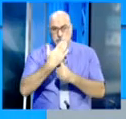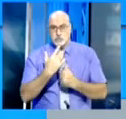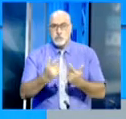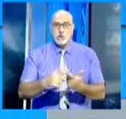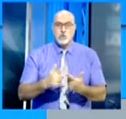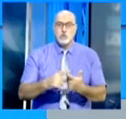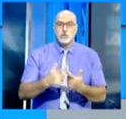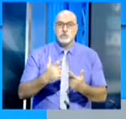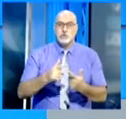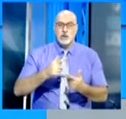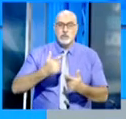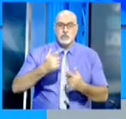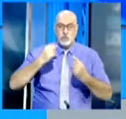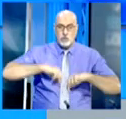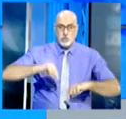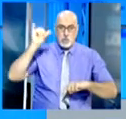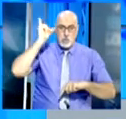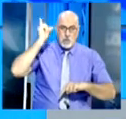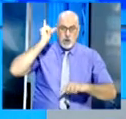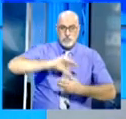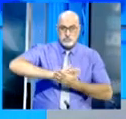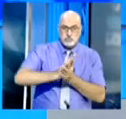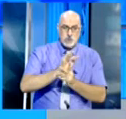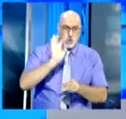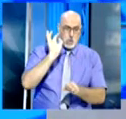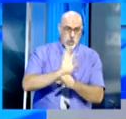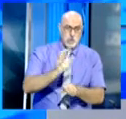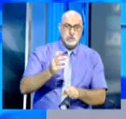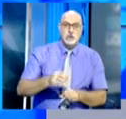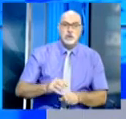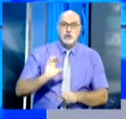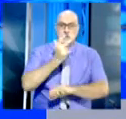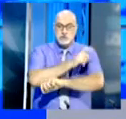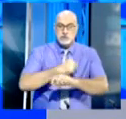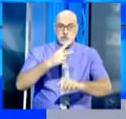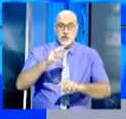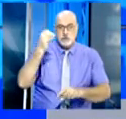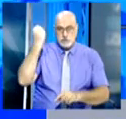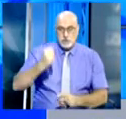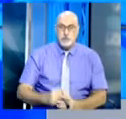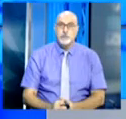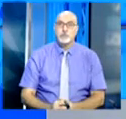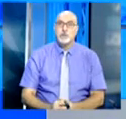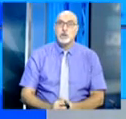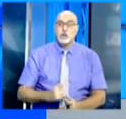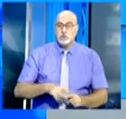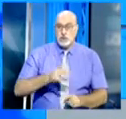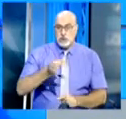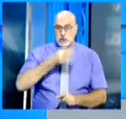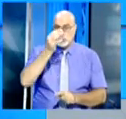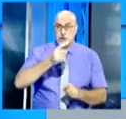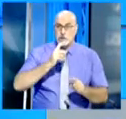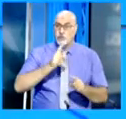وتيرة القمع المغربي بحق المدنيين الصحراويين بالمدن المحتلة وأكدوا له على ضرورة تطبيق